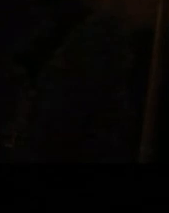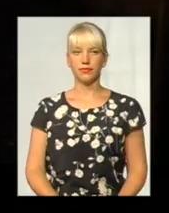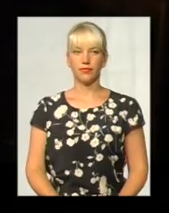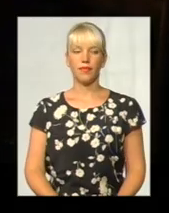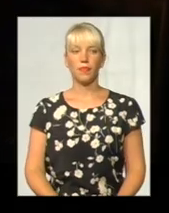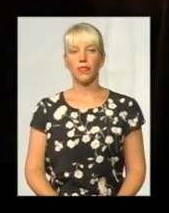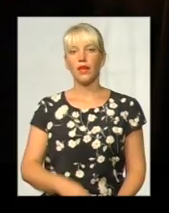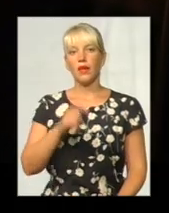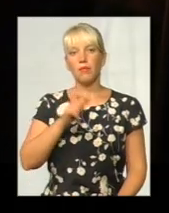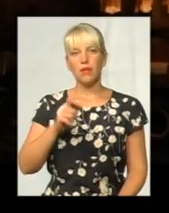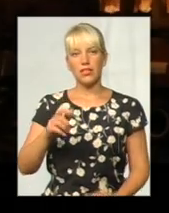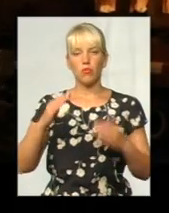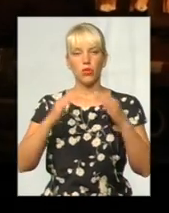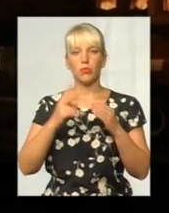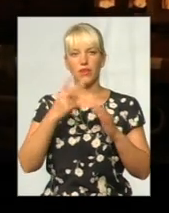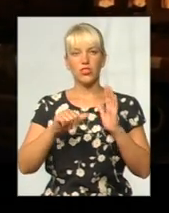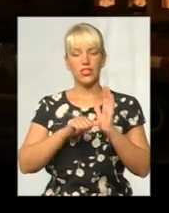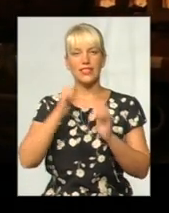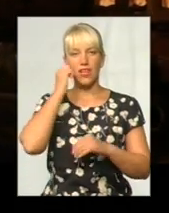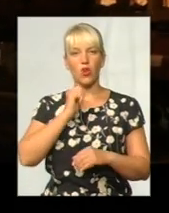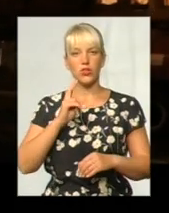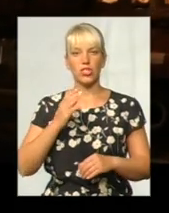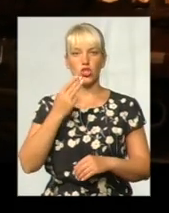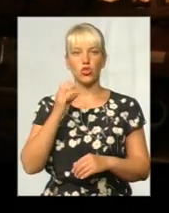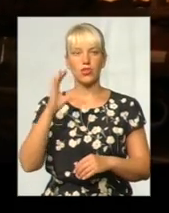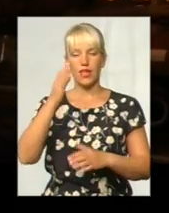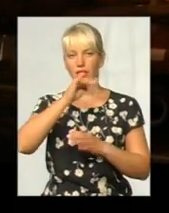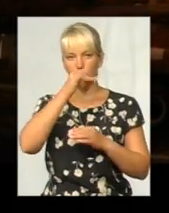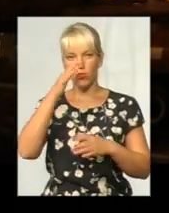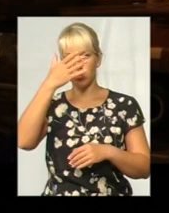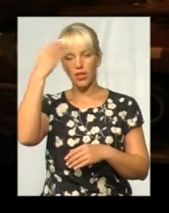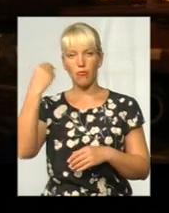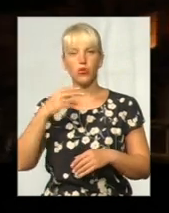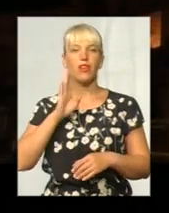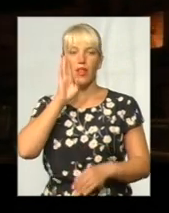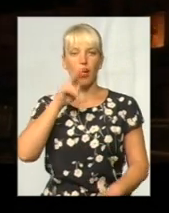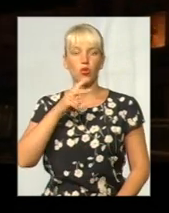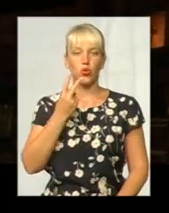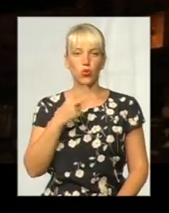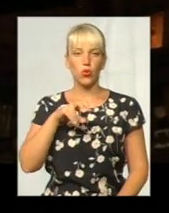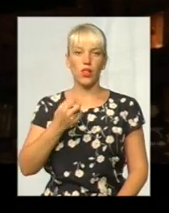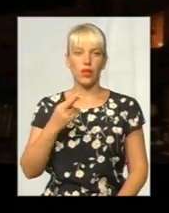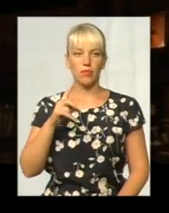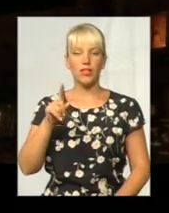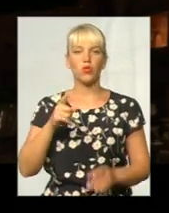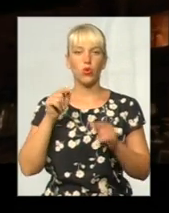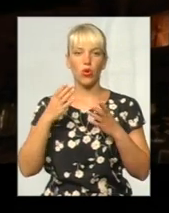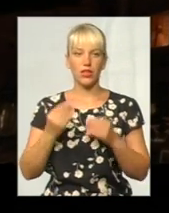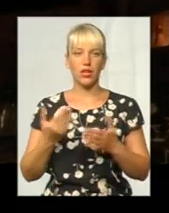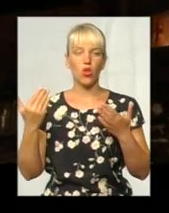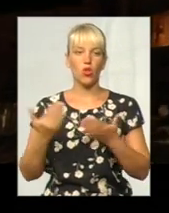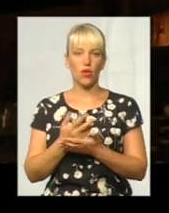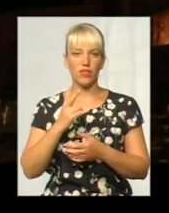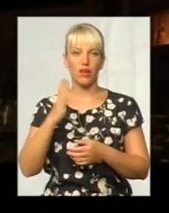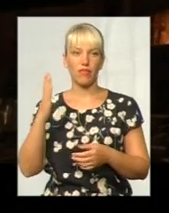Мешканці будинку номер 26 на Староконстантинівському шосе не можуть забути ранок 2 липня. Саме того дня їхні нові, ще незаселені квартири